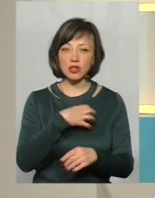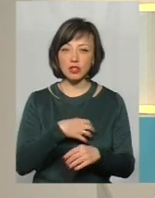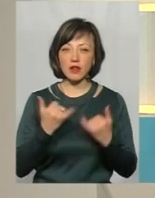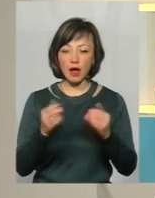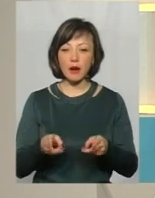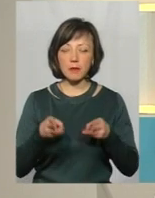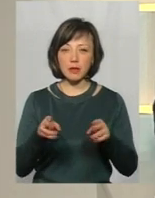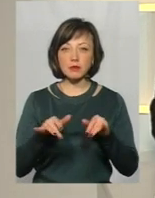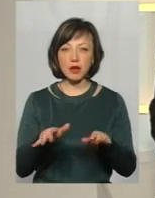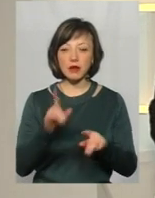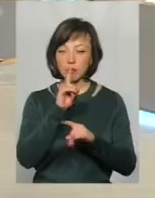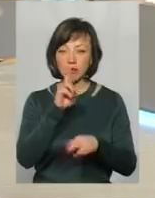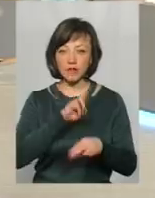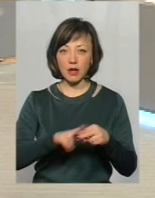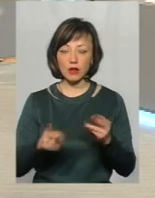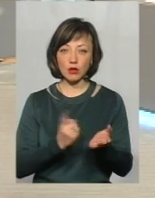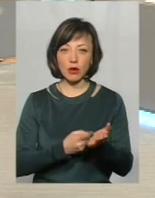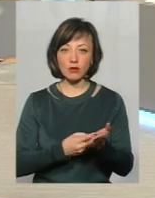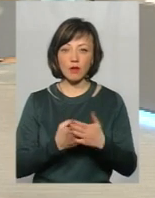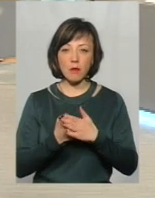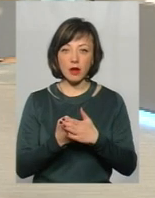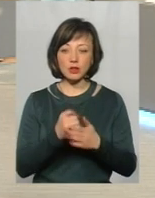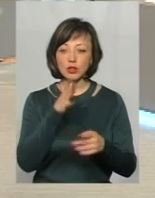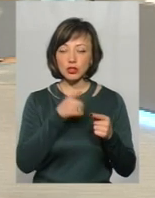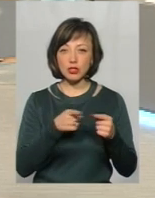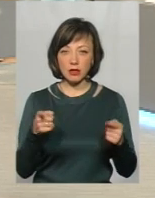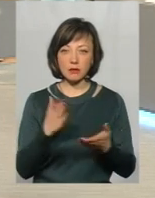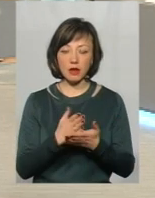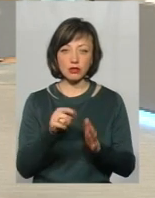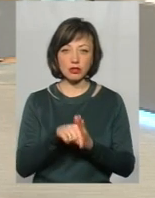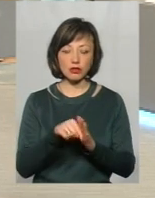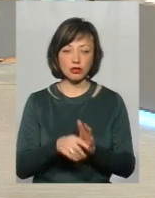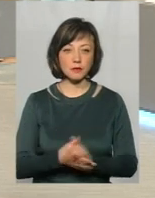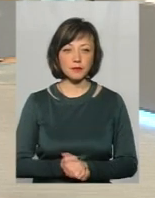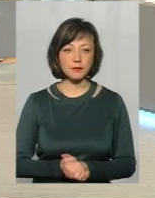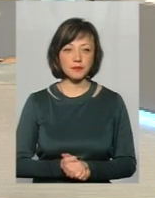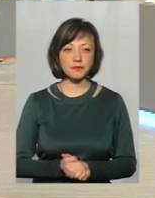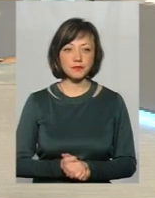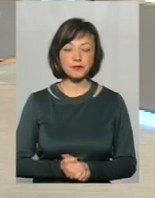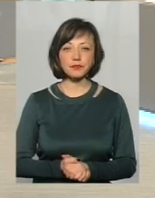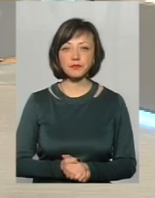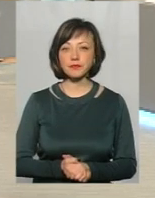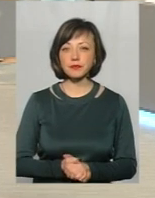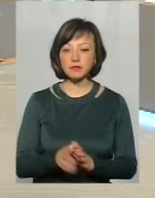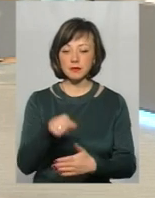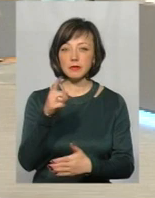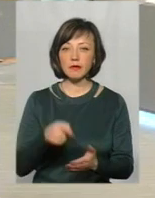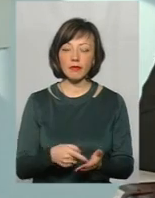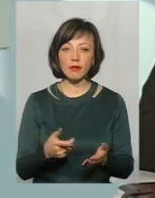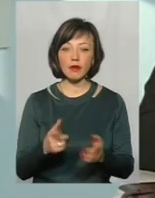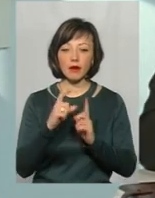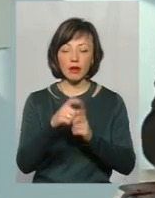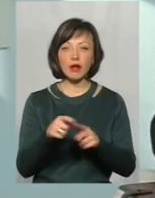втрати доказової бази, так сказати, адже час відіграє роль, пане Антон. Ну, в даному випадку, ми говоримо, ну,